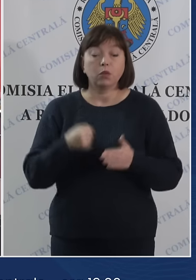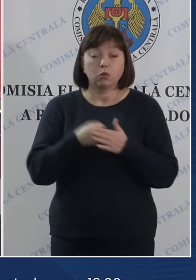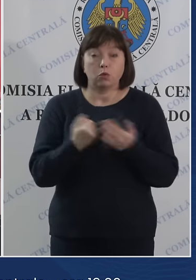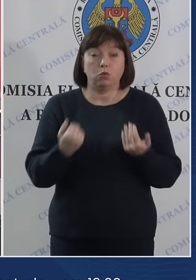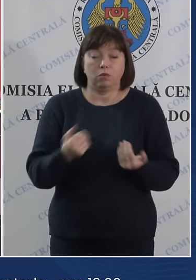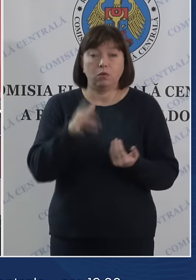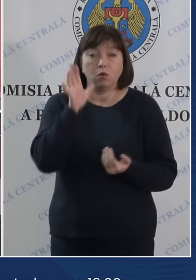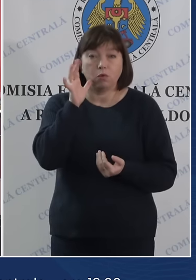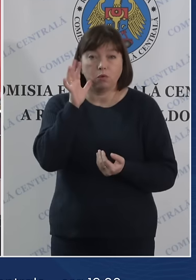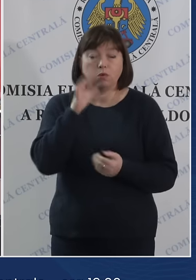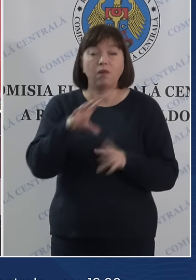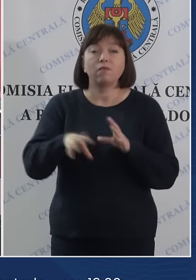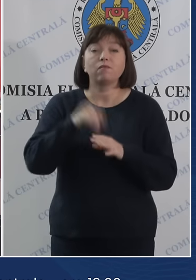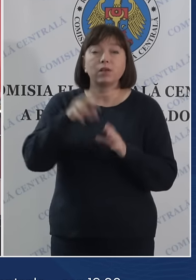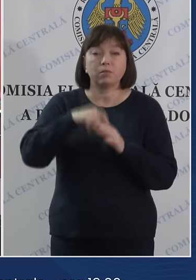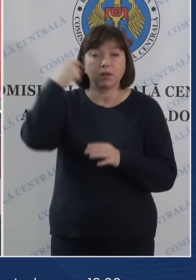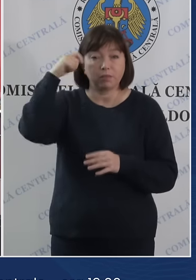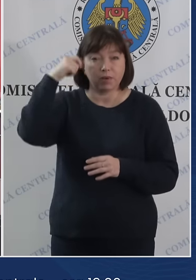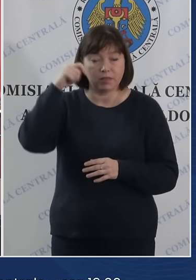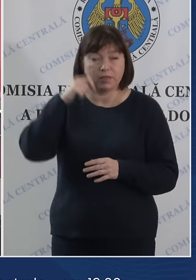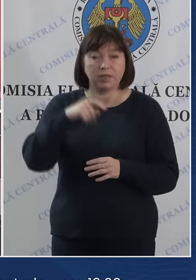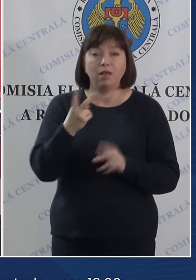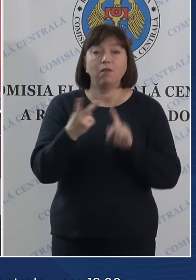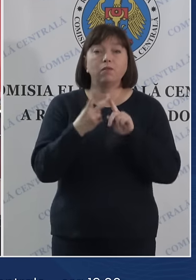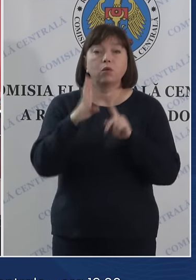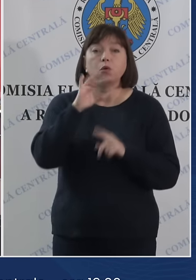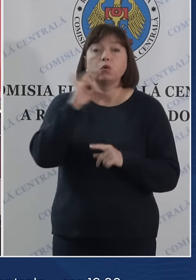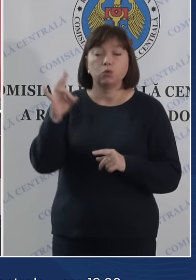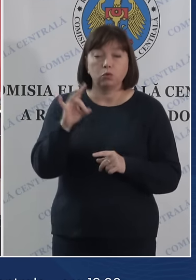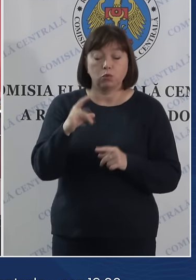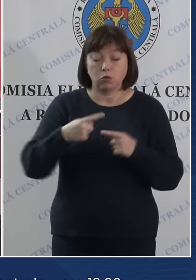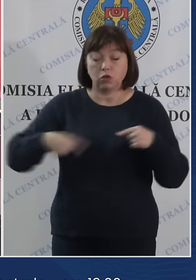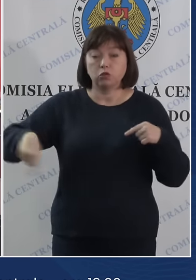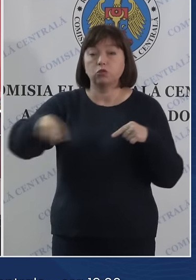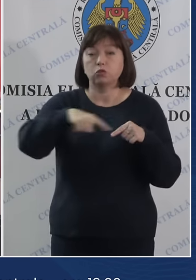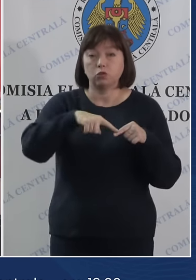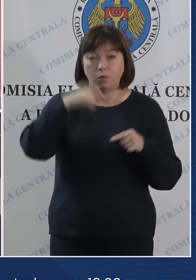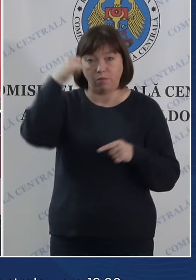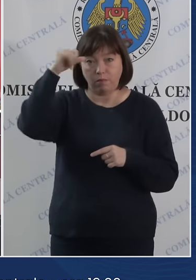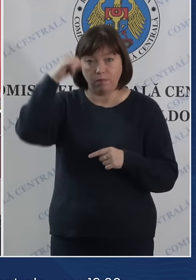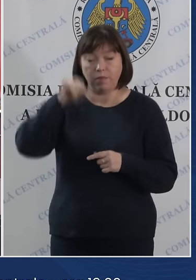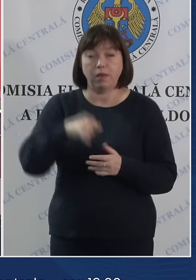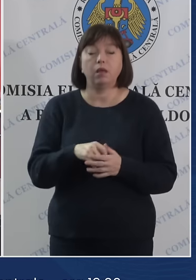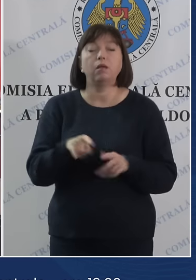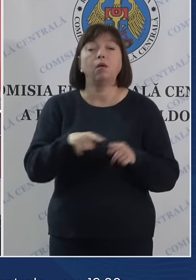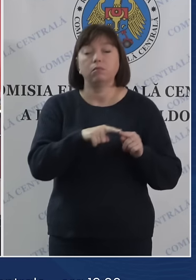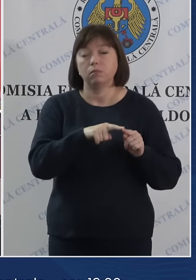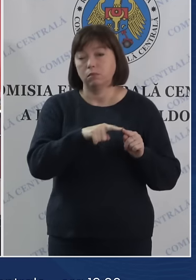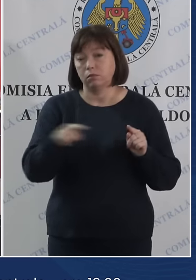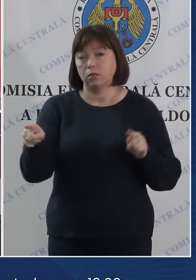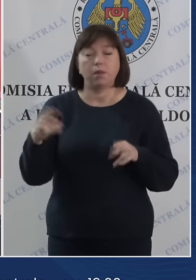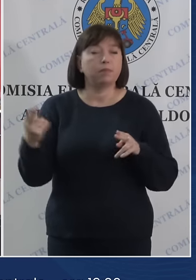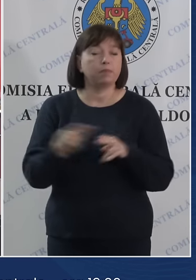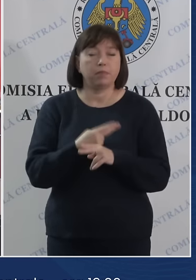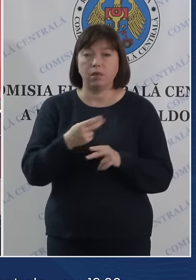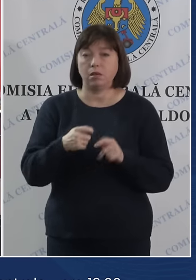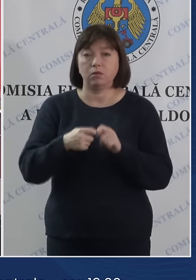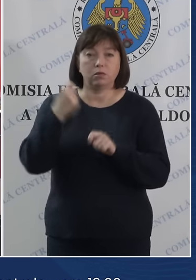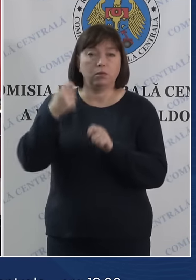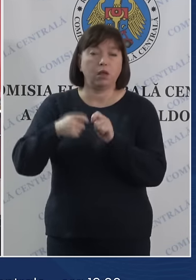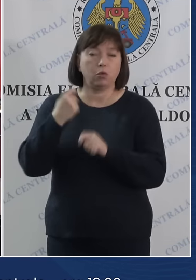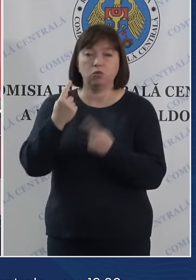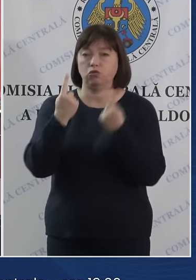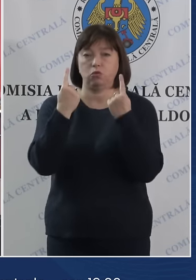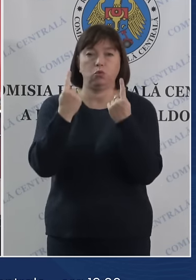la această oră, alegerile prezențiale Turul 2 în Circunscripție electorală Bălți de Curg, fără incidente